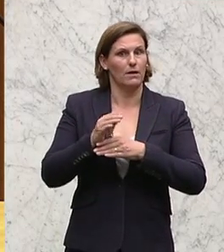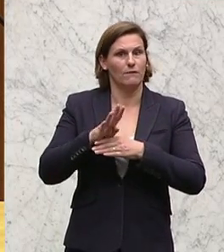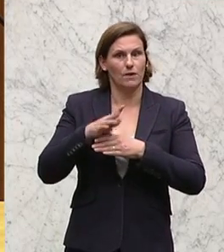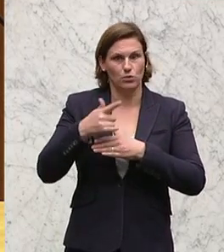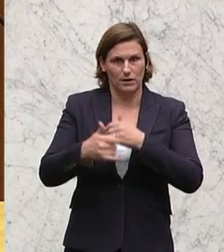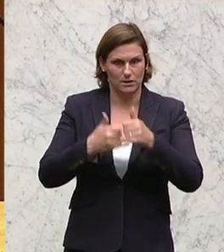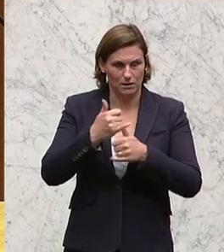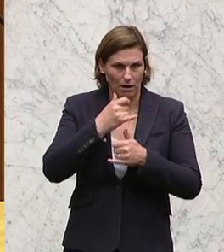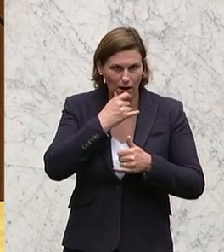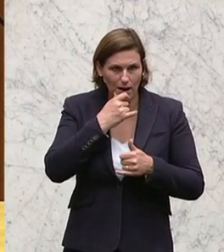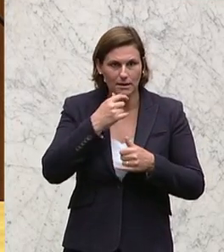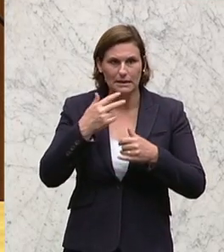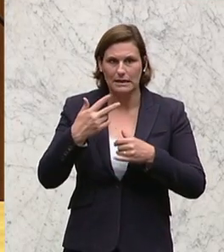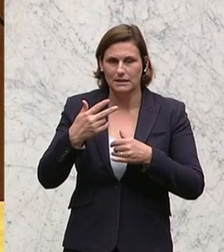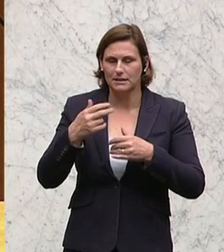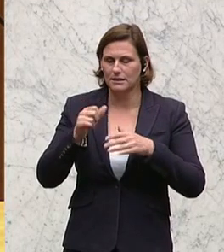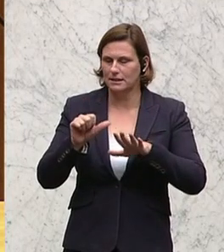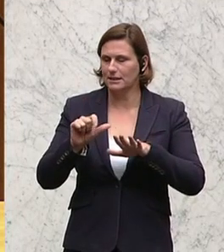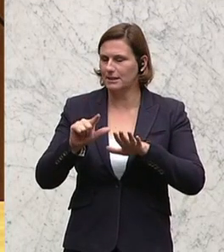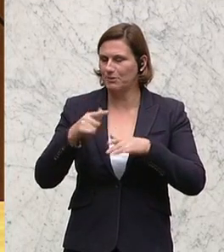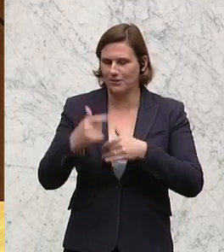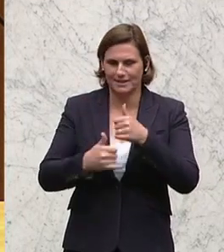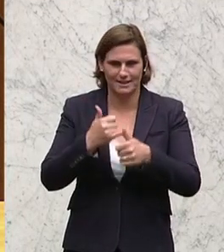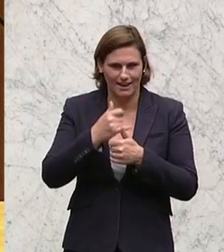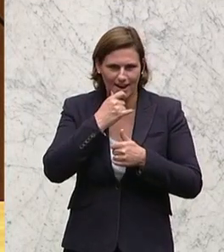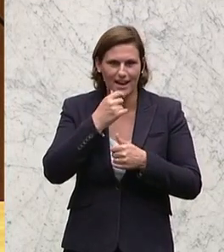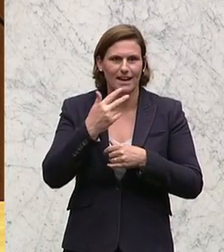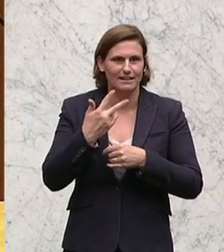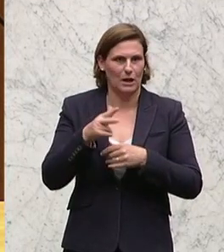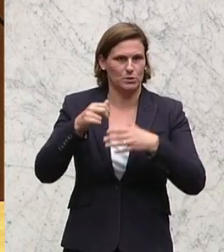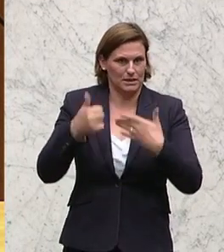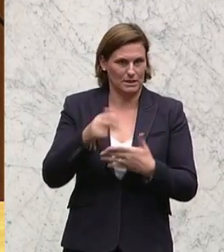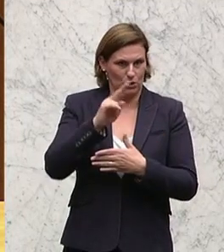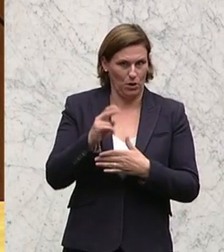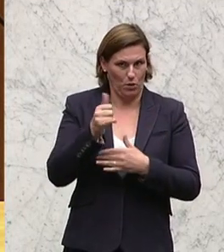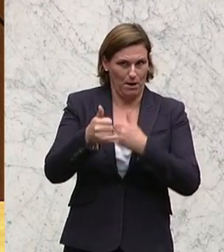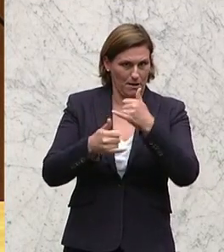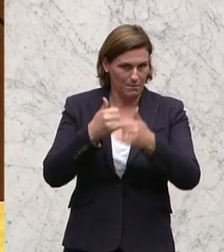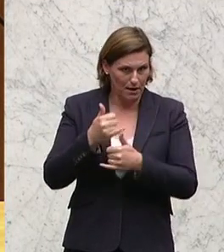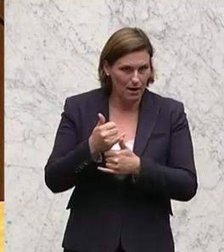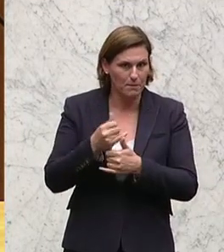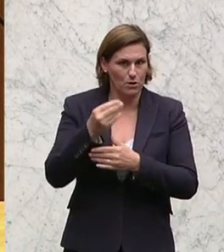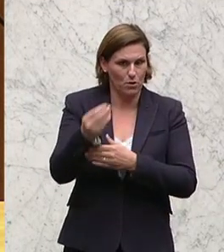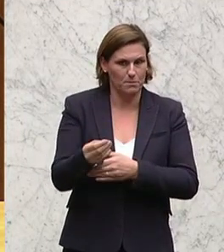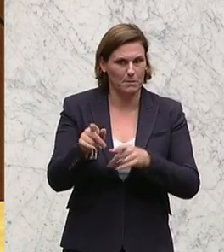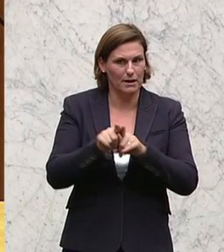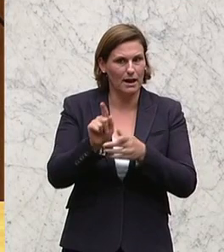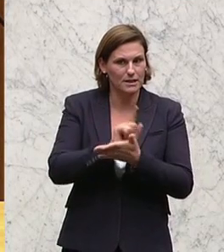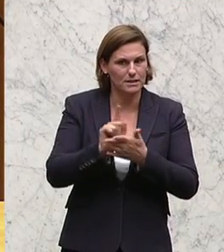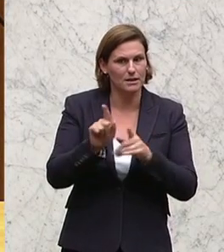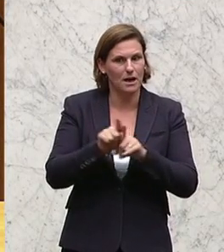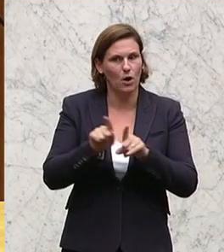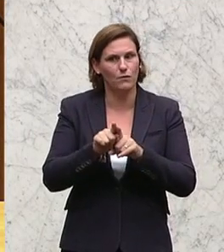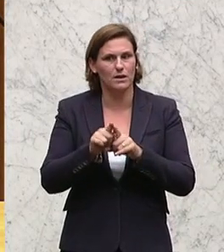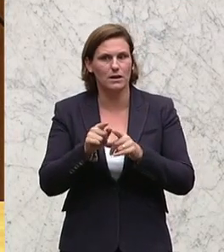Höchststudienbeilfe um 380 Euro, also 30 Euro im Monat vorgesehen. Gleichzeitig fällt aber auch eine etwaige